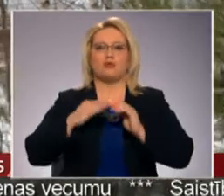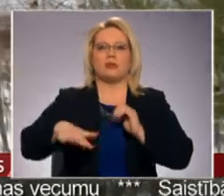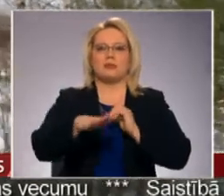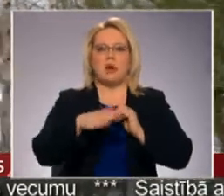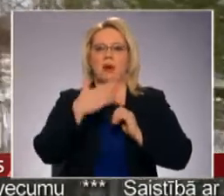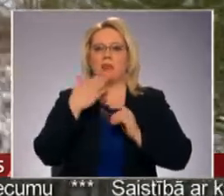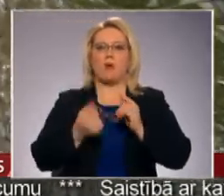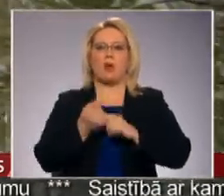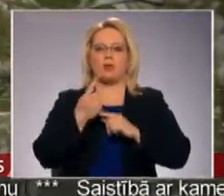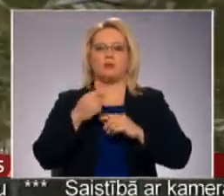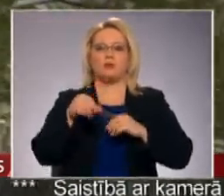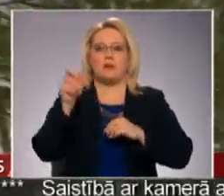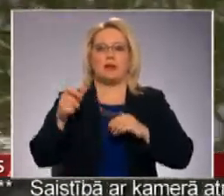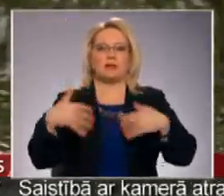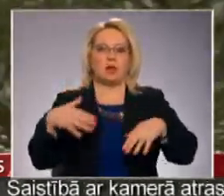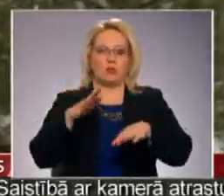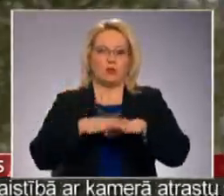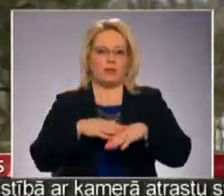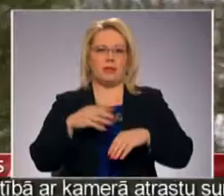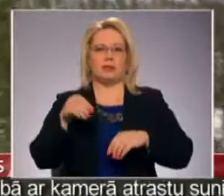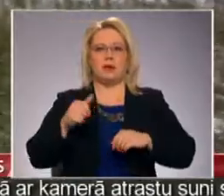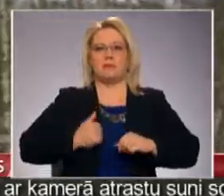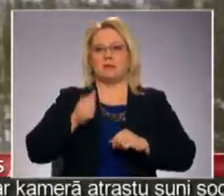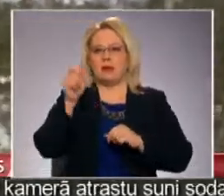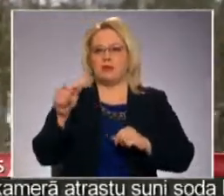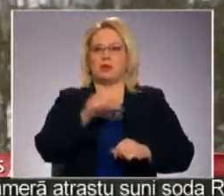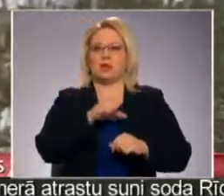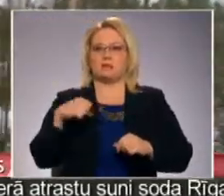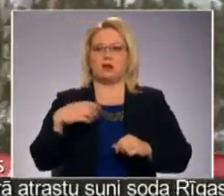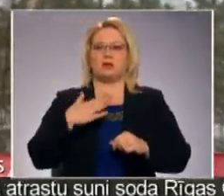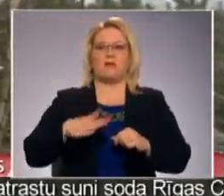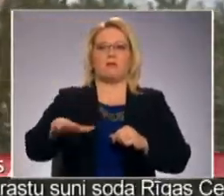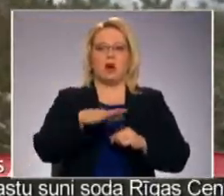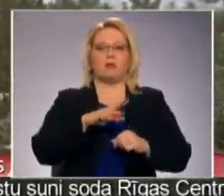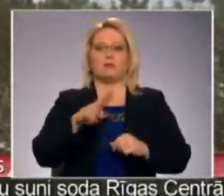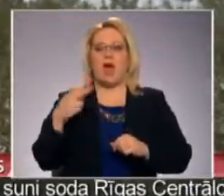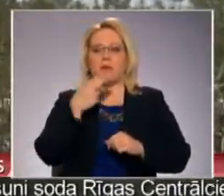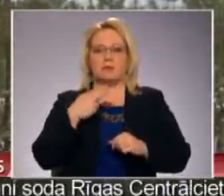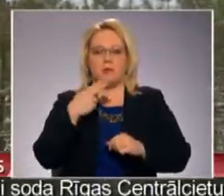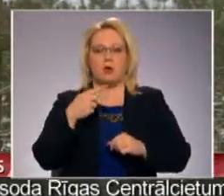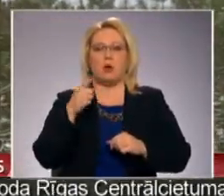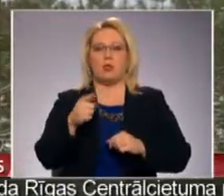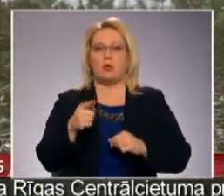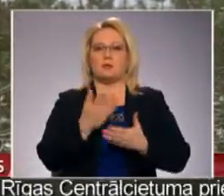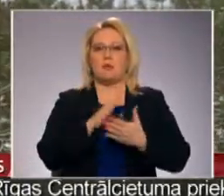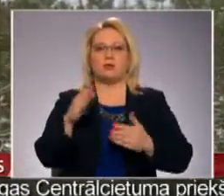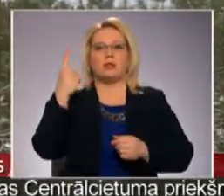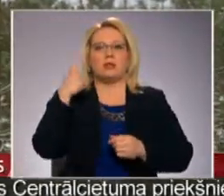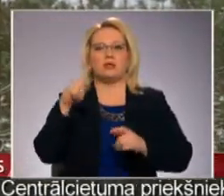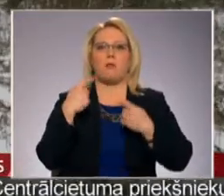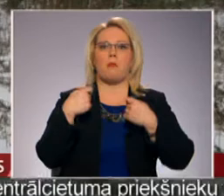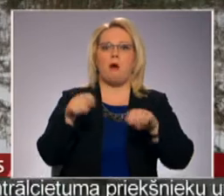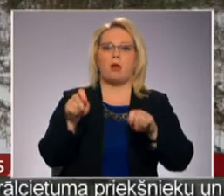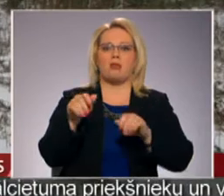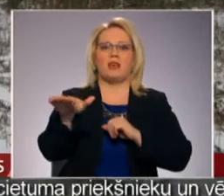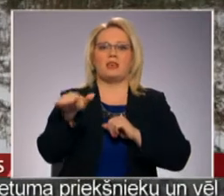radušās zemnieks linkumdēļ. Tie ir zemes īpašnieki, paši savus lauks neapsaimnieko, un, kad tos beidzot, izdomā pārdot